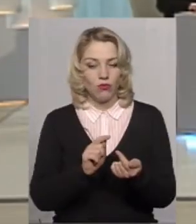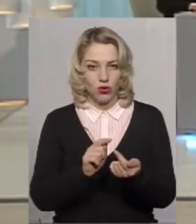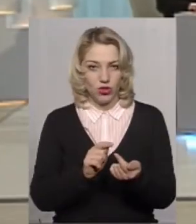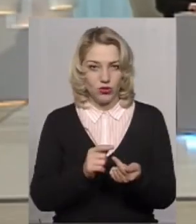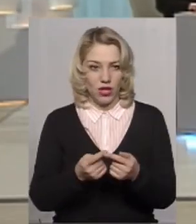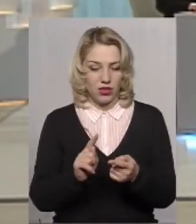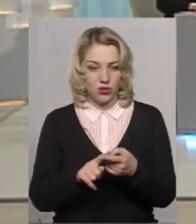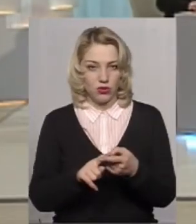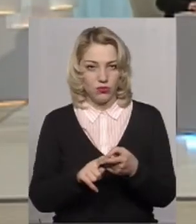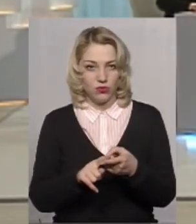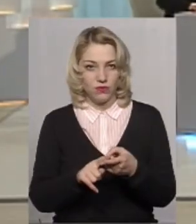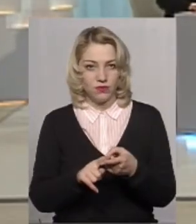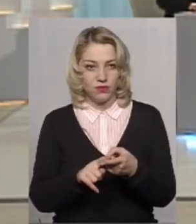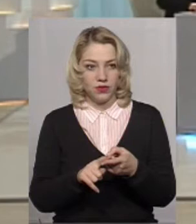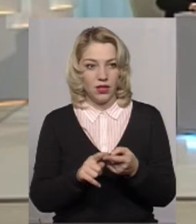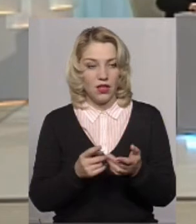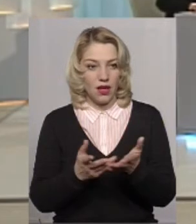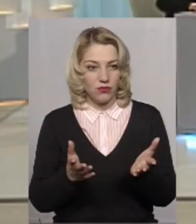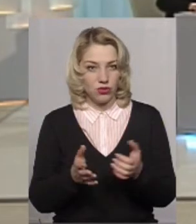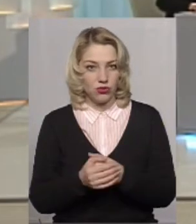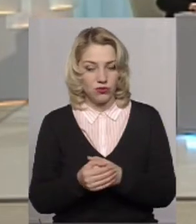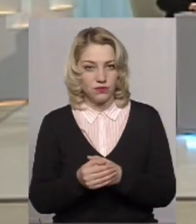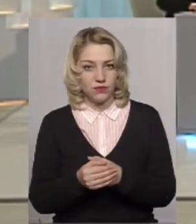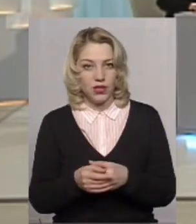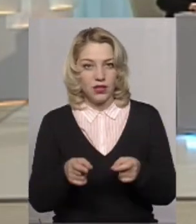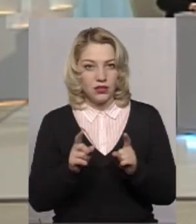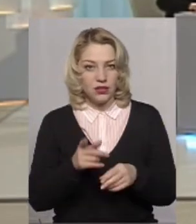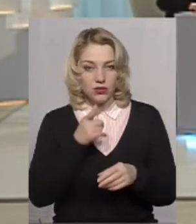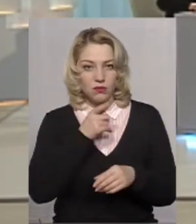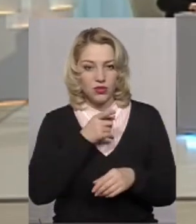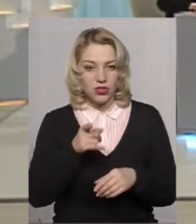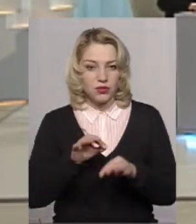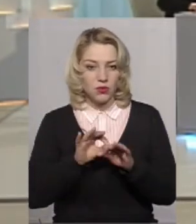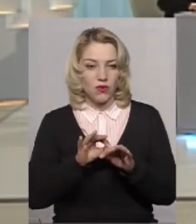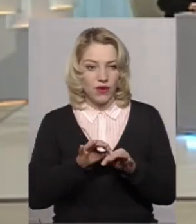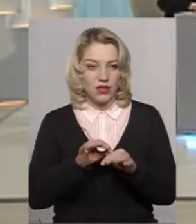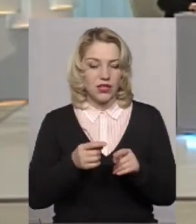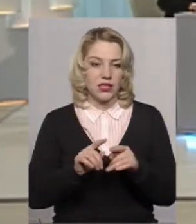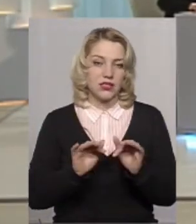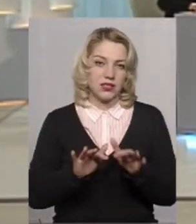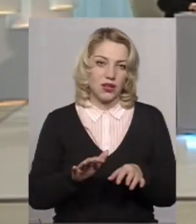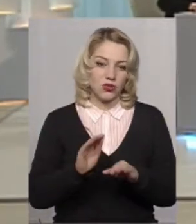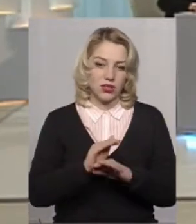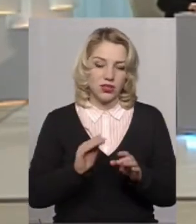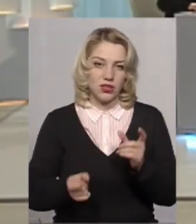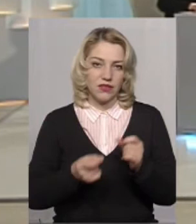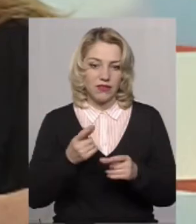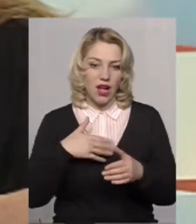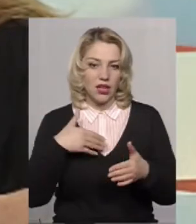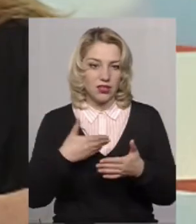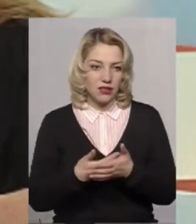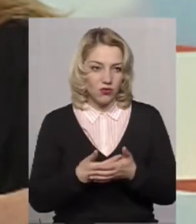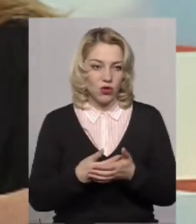цьому явищу? Дійсно, під час проведення правосвітніх заходів діти виявляють